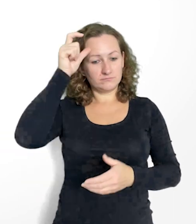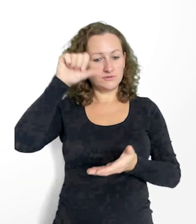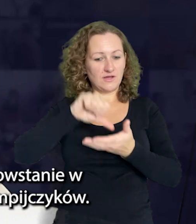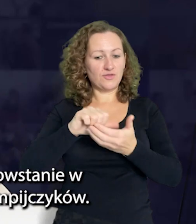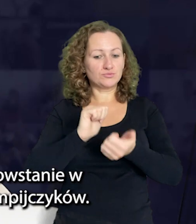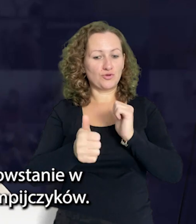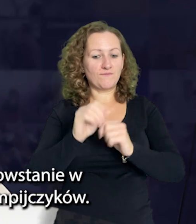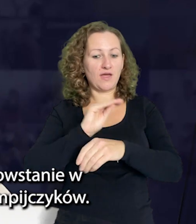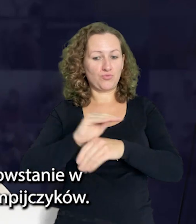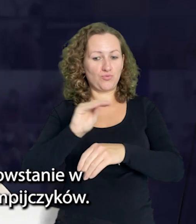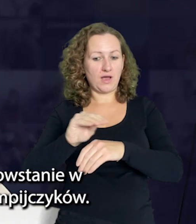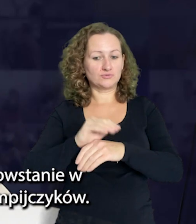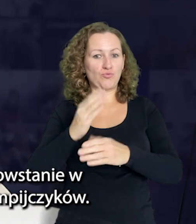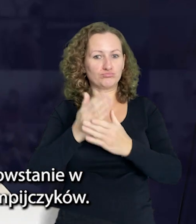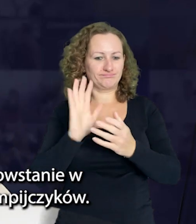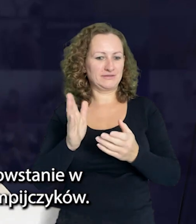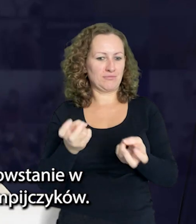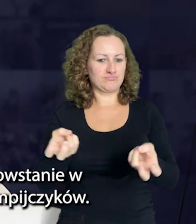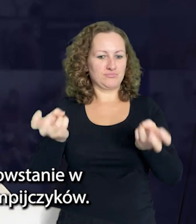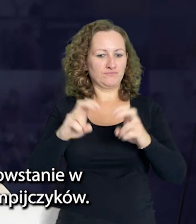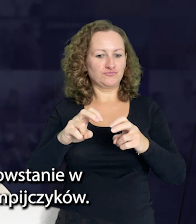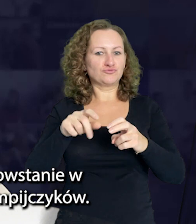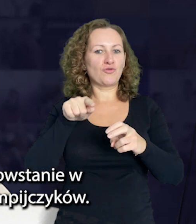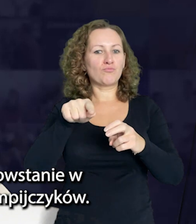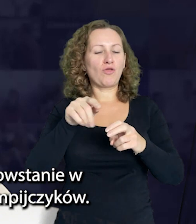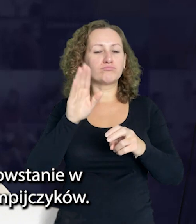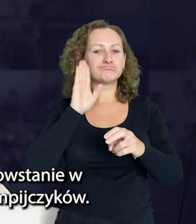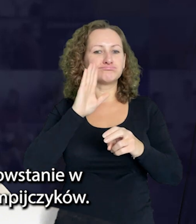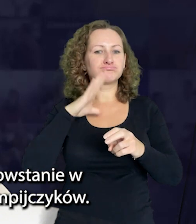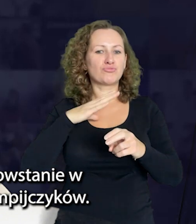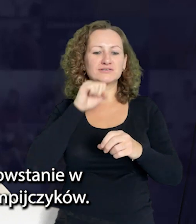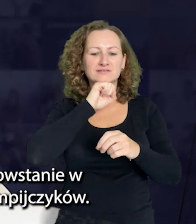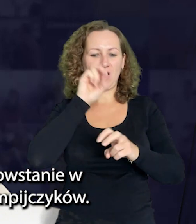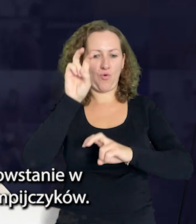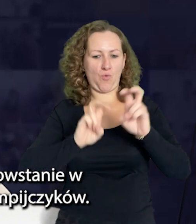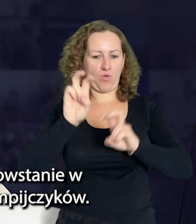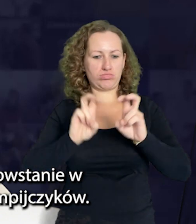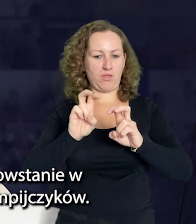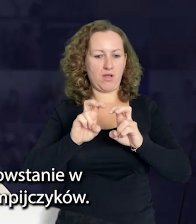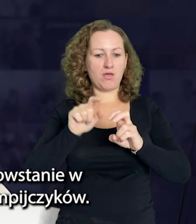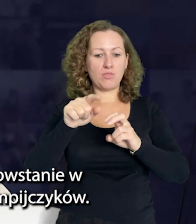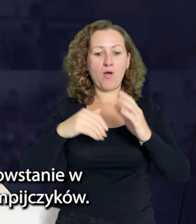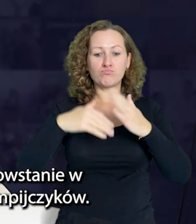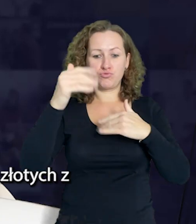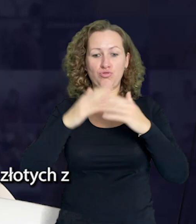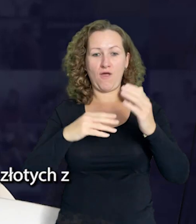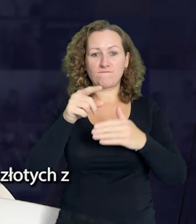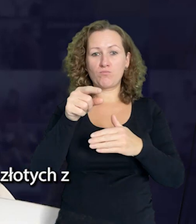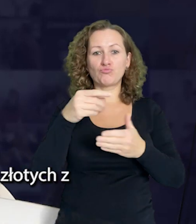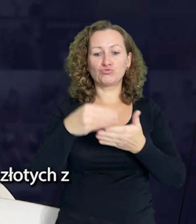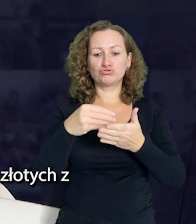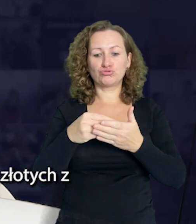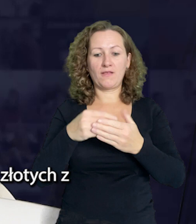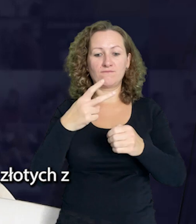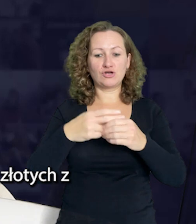Muzyka Centrum Sportowo-Edukacyjne im. Kazimierza Dejny powstanie w miejscu dawnego hotelu Rekord na stadionie przy ulicy Olimpijczyków. Na